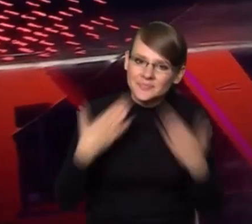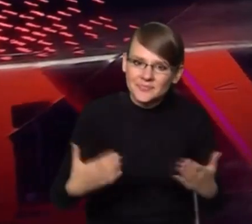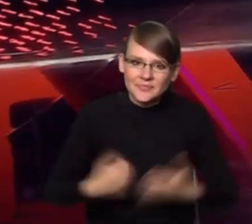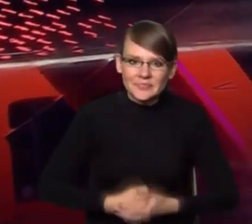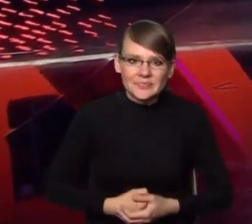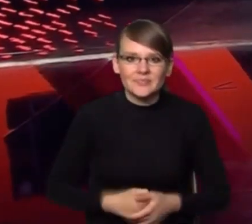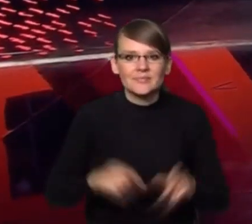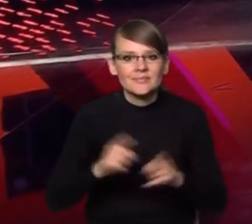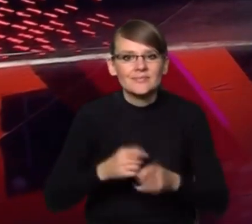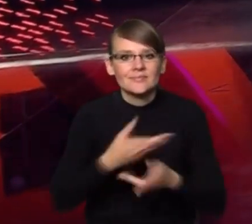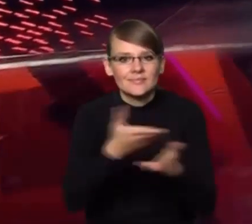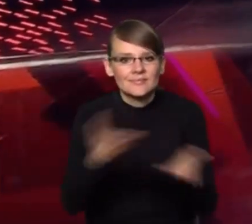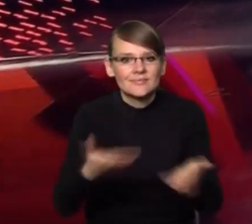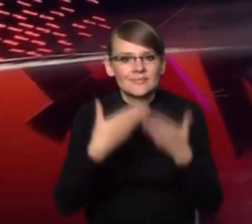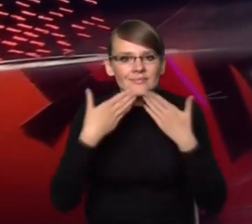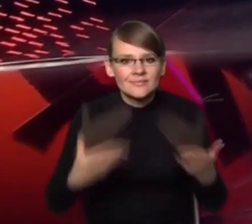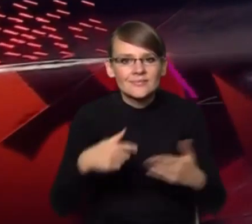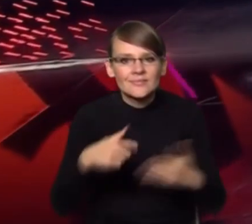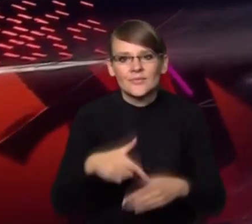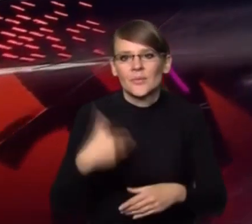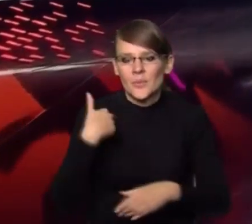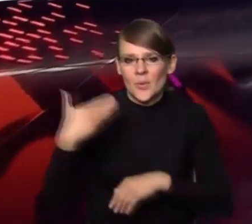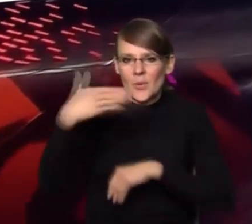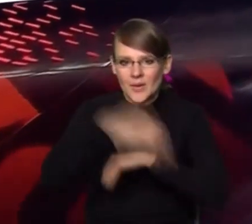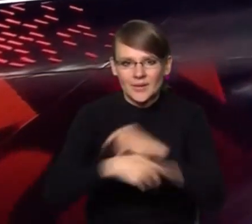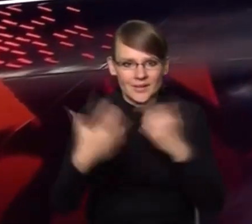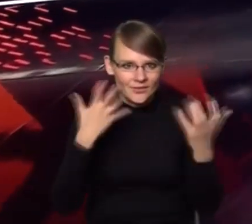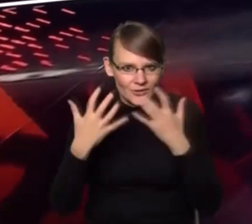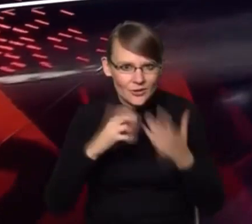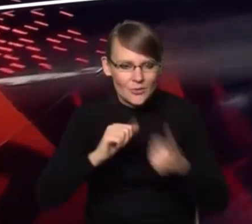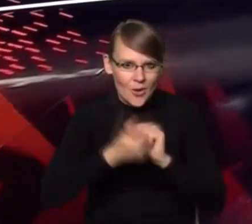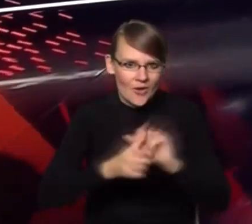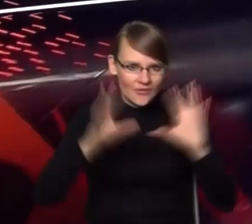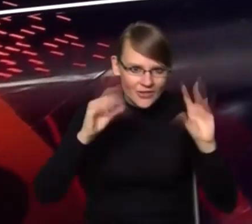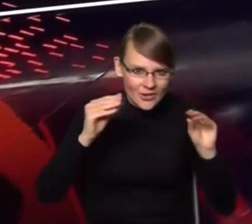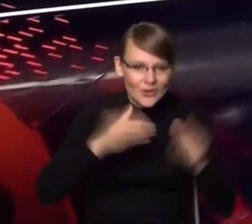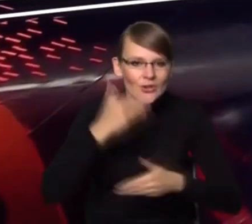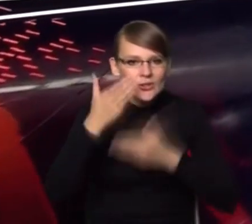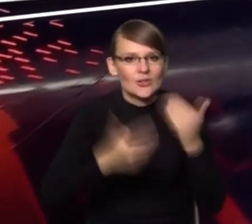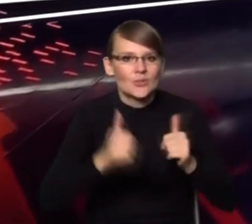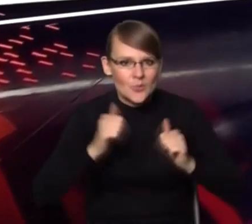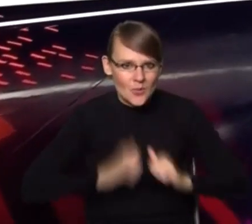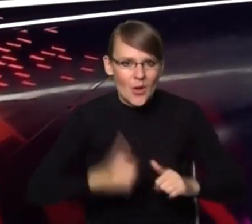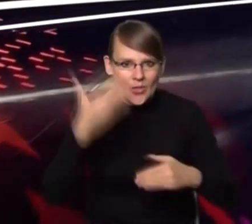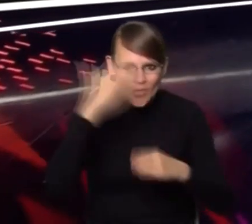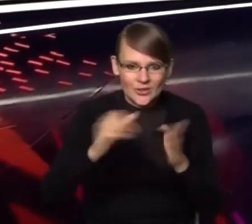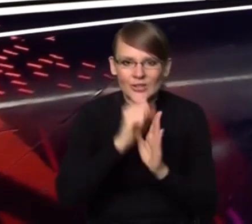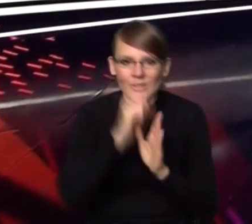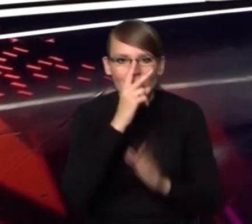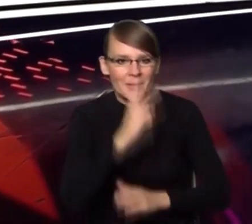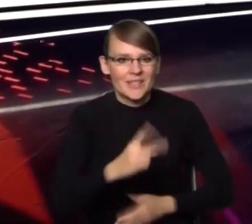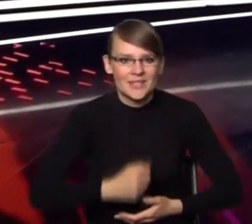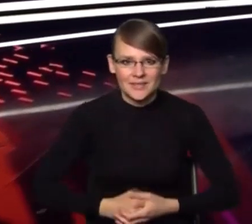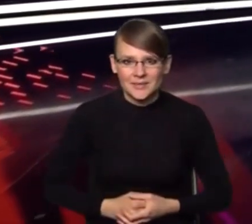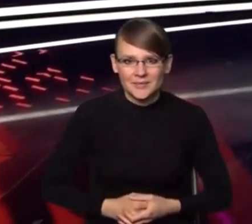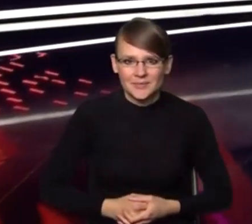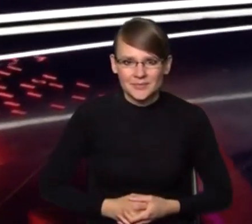dziękujemy za uwagę, bo to była ostatnia informacja w sportowym wieczorze. Życzymy spokojnej nocy i do zobaczenia. Dziękuje.